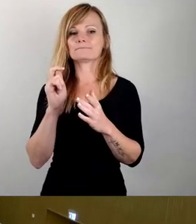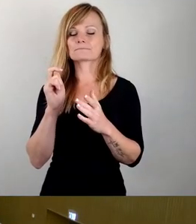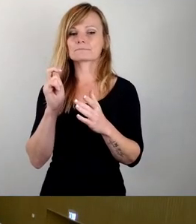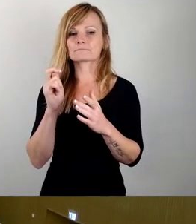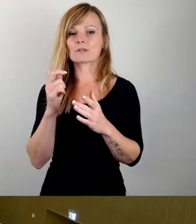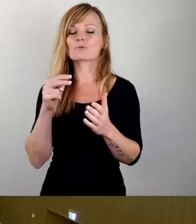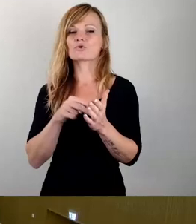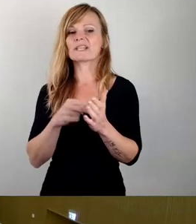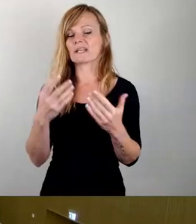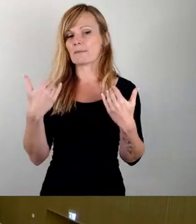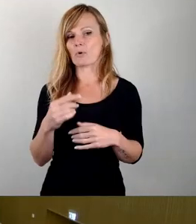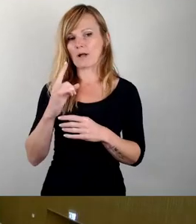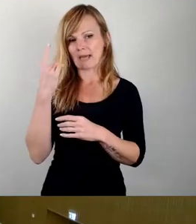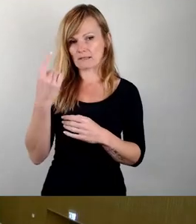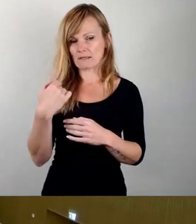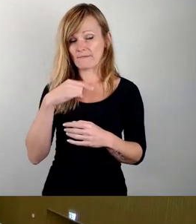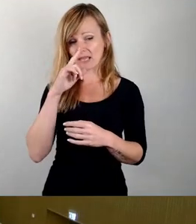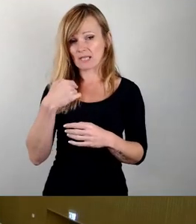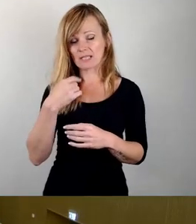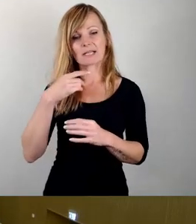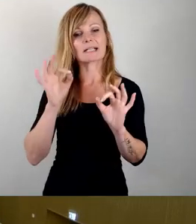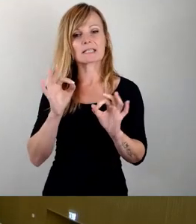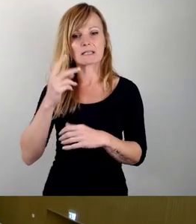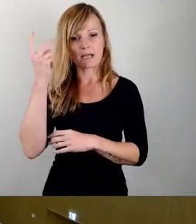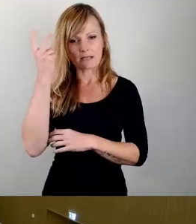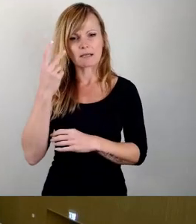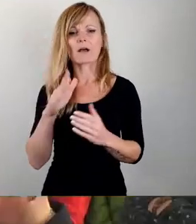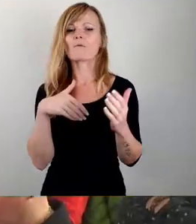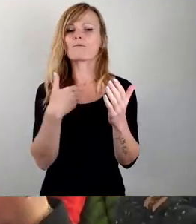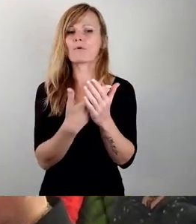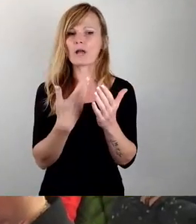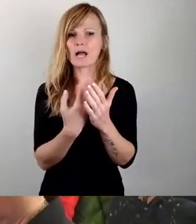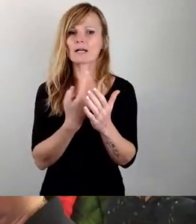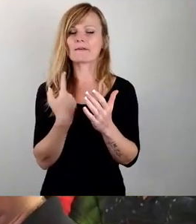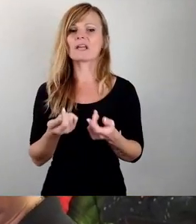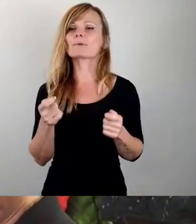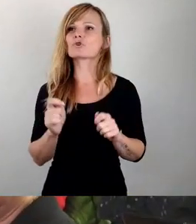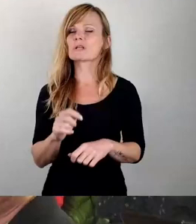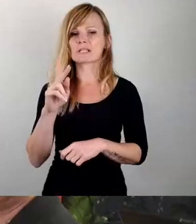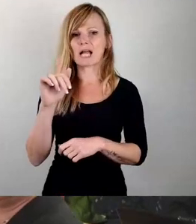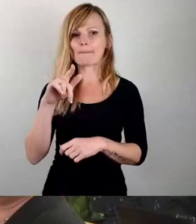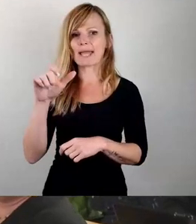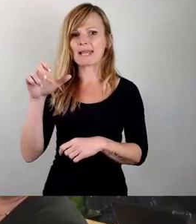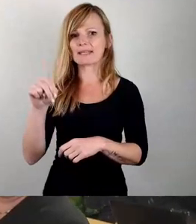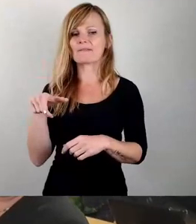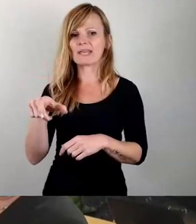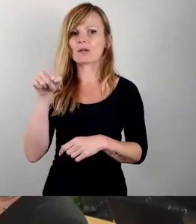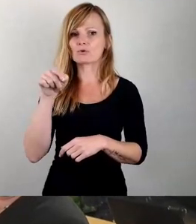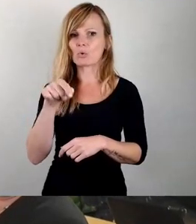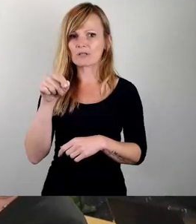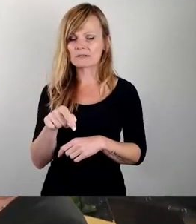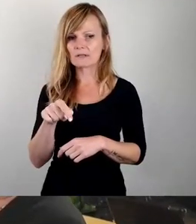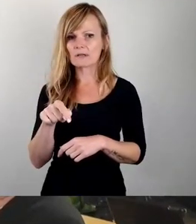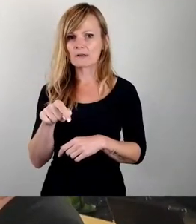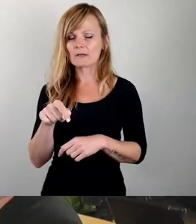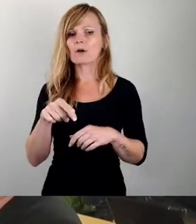Wenn ich mich richtig erinnere, haben wir in der Vorlage beschlossen, dass der Kapellenweg den Containerstandort in Gorbitz ablösen wird.